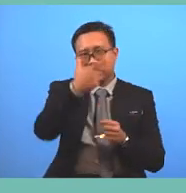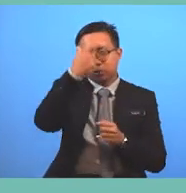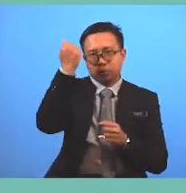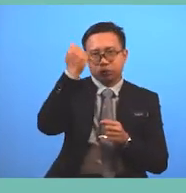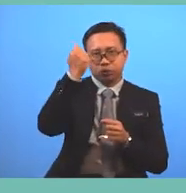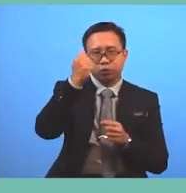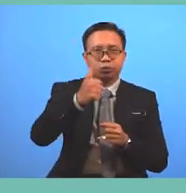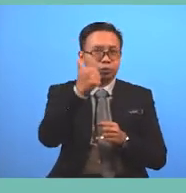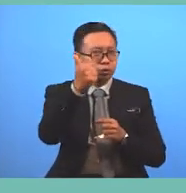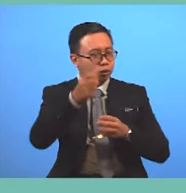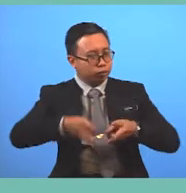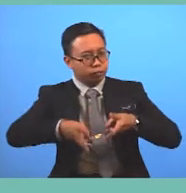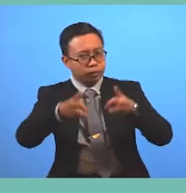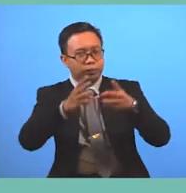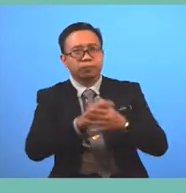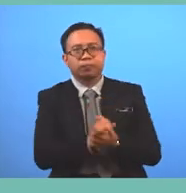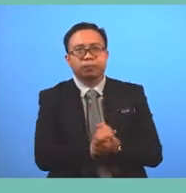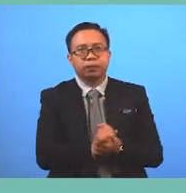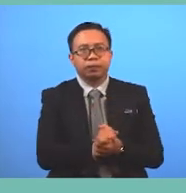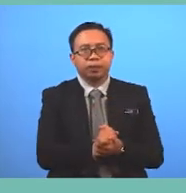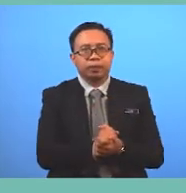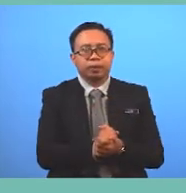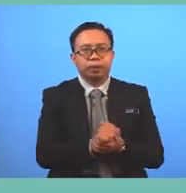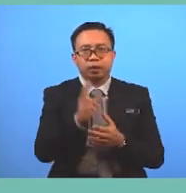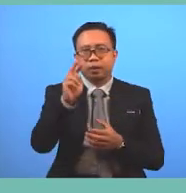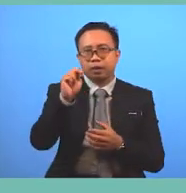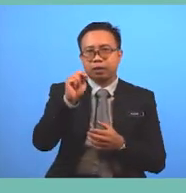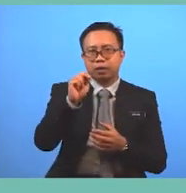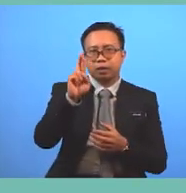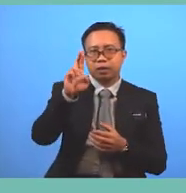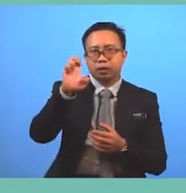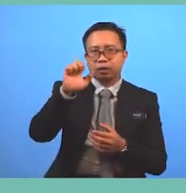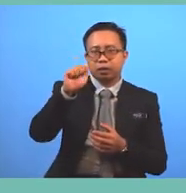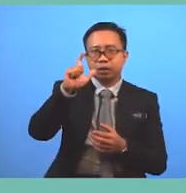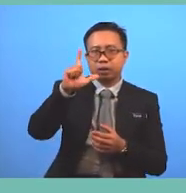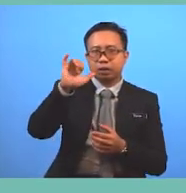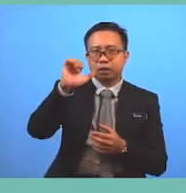ways Unrealistic Doesn't make sense